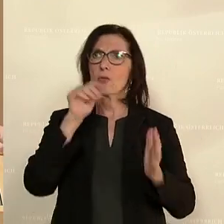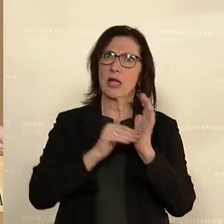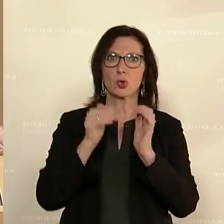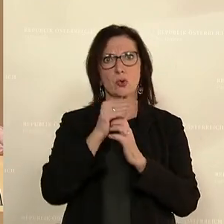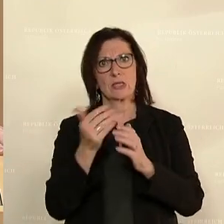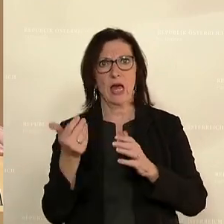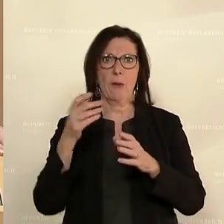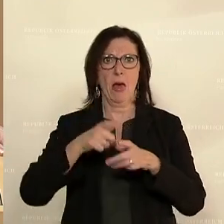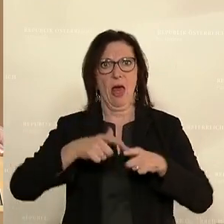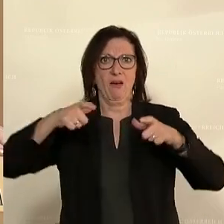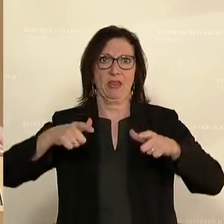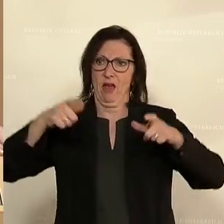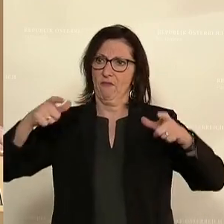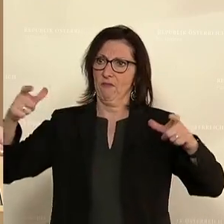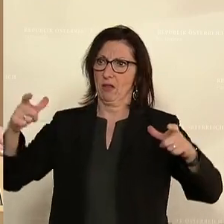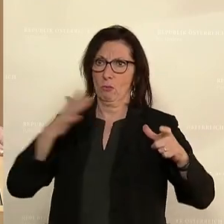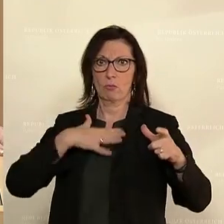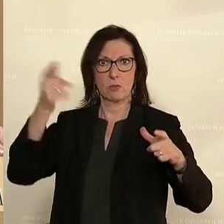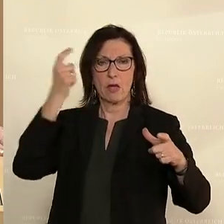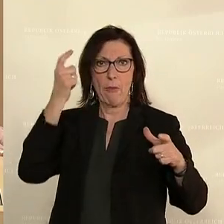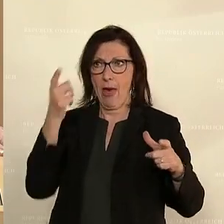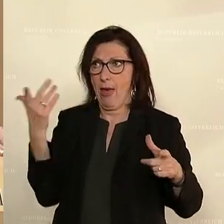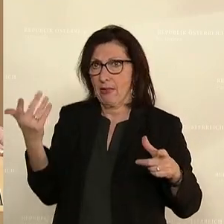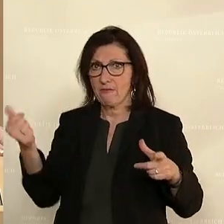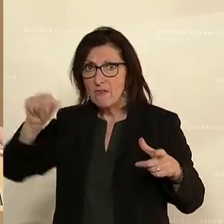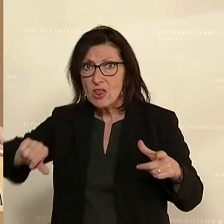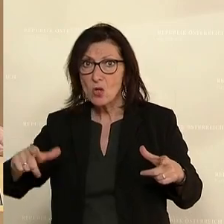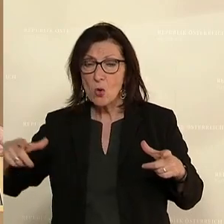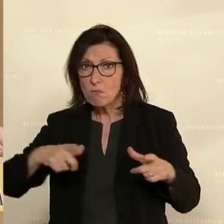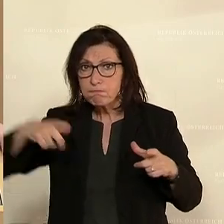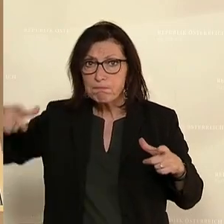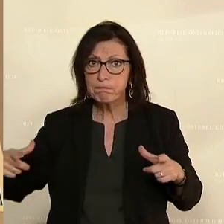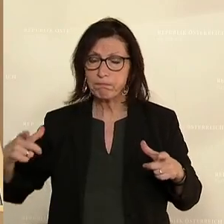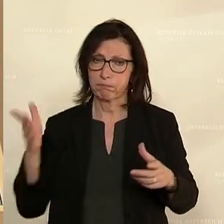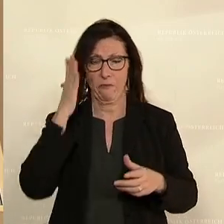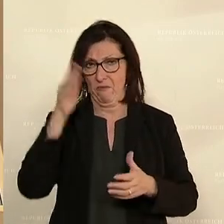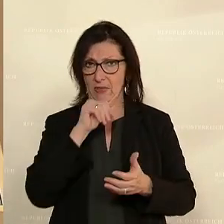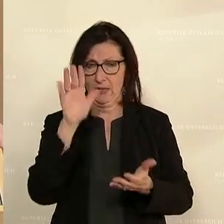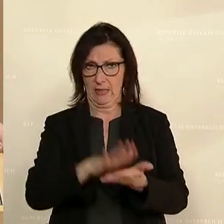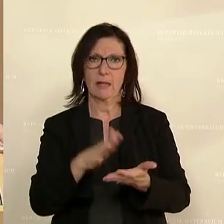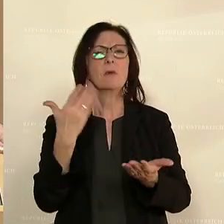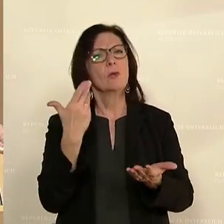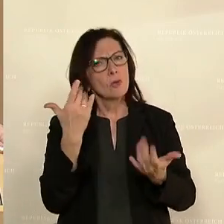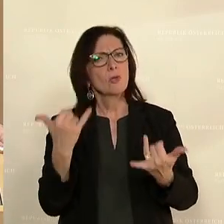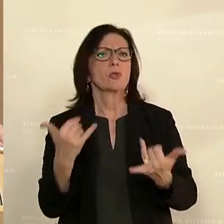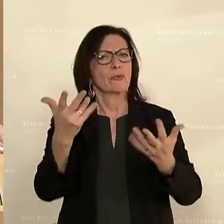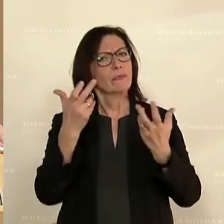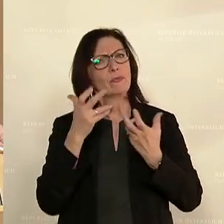das aus unserer Sicht im Moment nicht funktioniert. Und wie gesagt, wünschen wir uns da auch eine gute Zukunft.